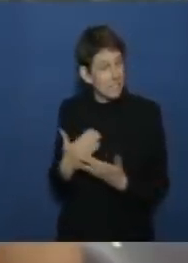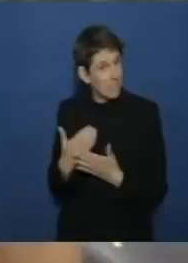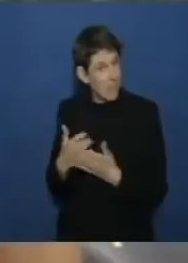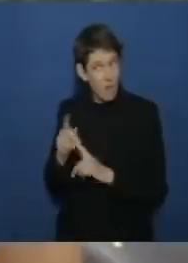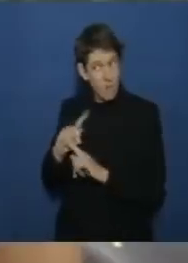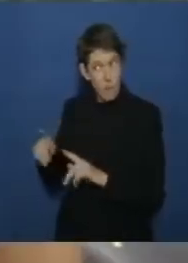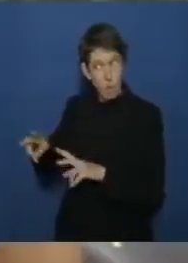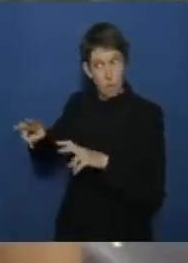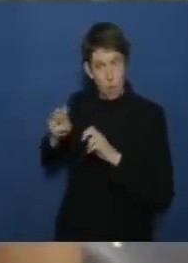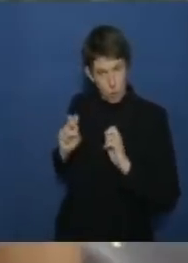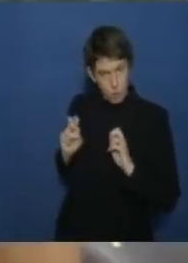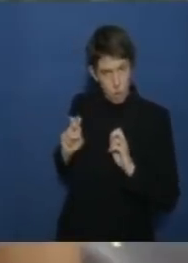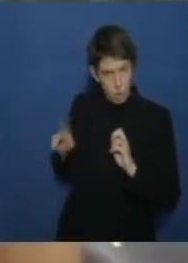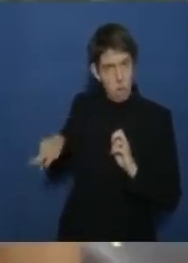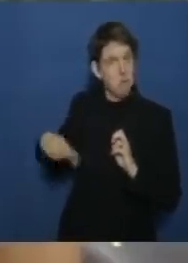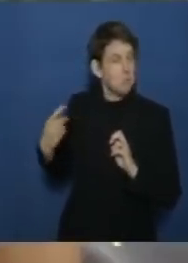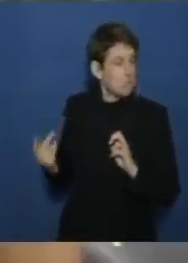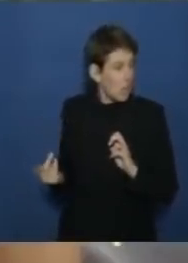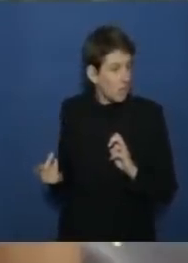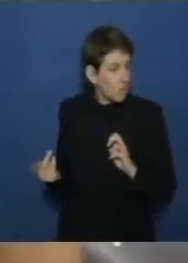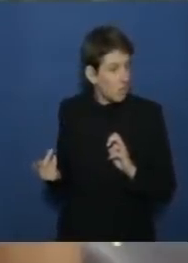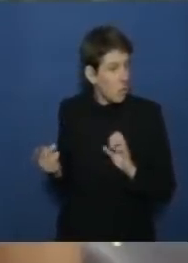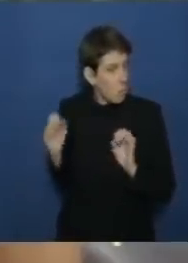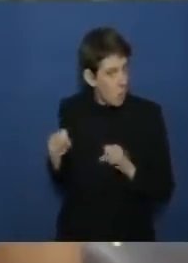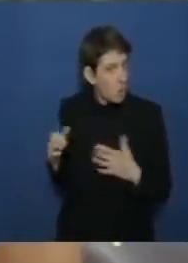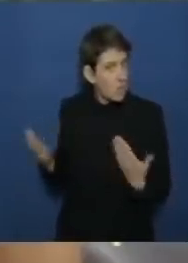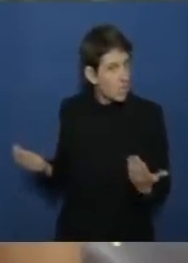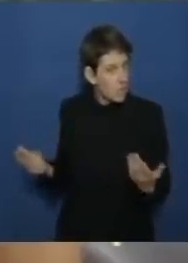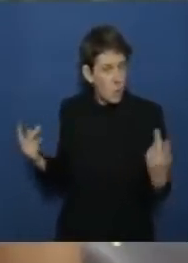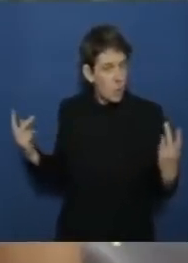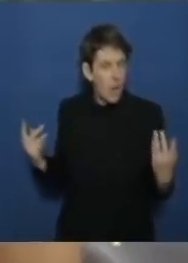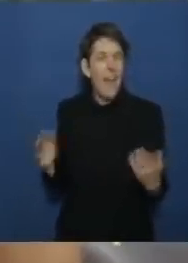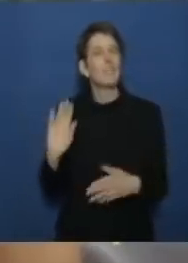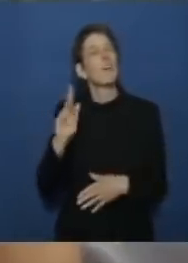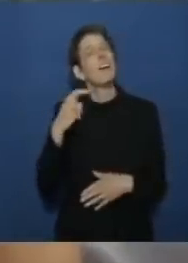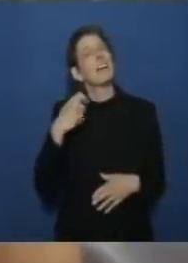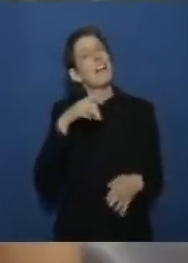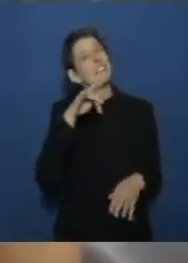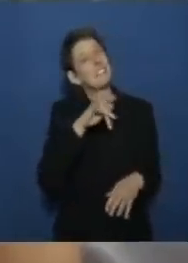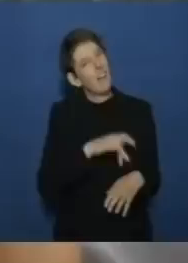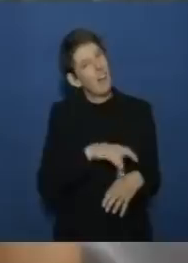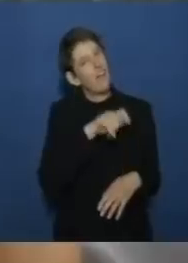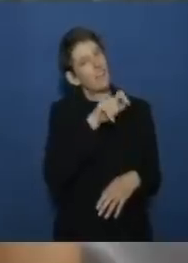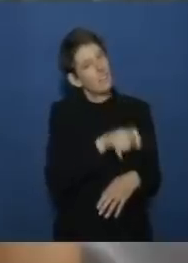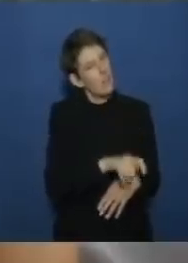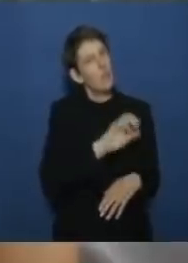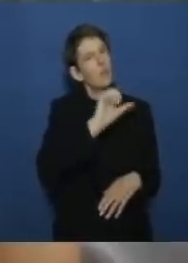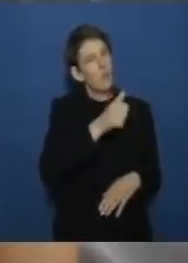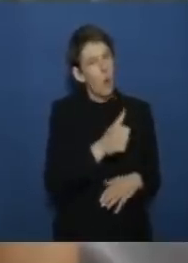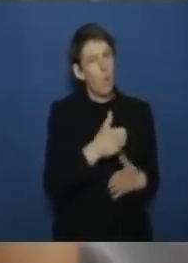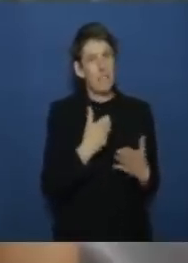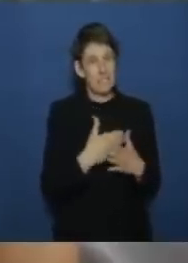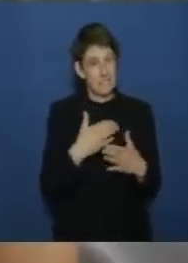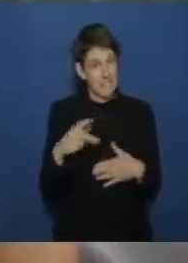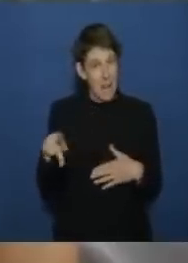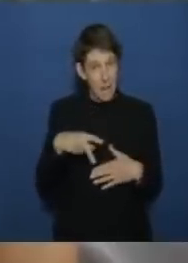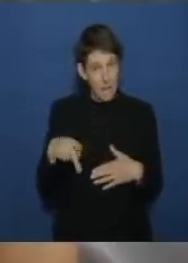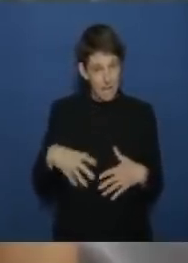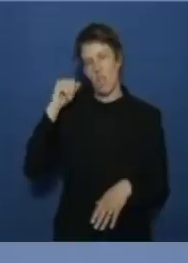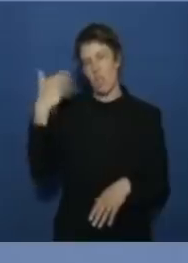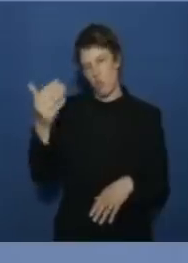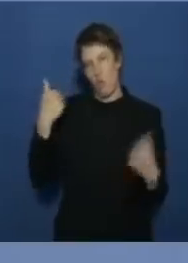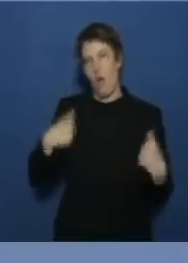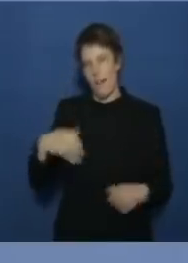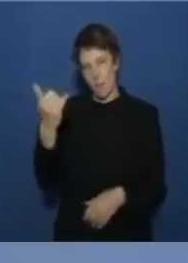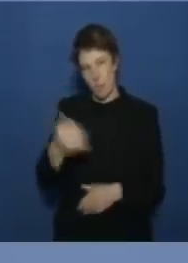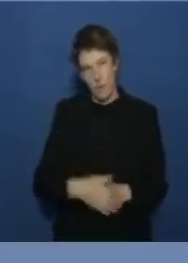zurückgenommen wird möglich gemacht werden die kanzlerin noch mal irgendwann an diesem petersburger dialog teilnehmen